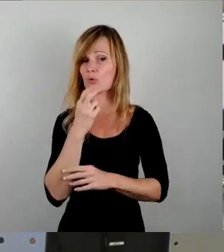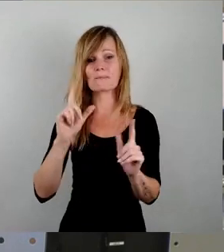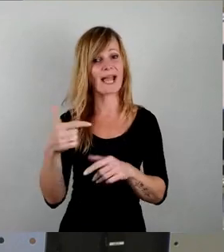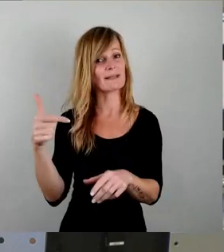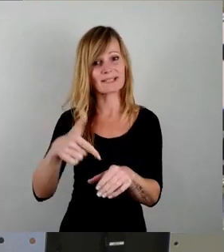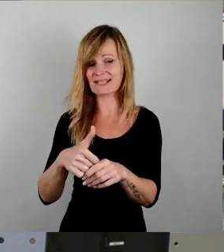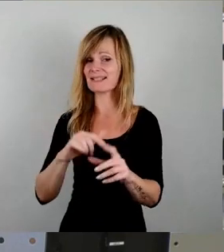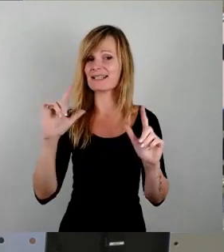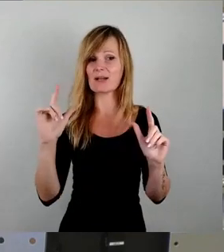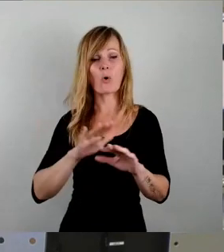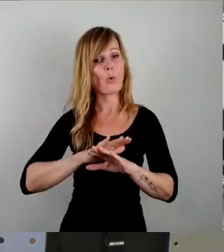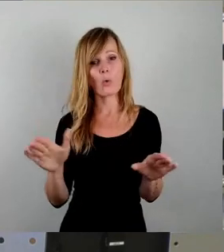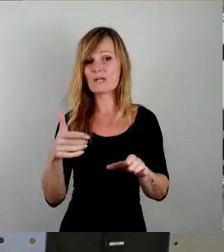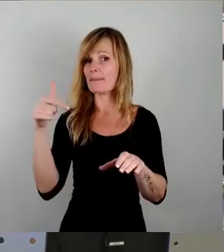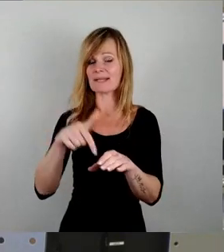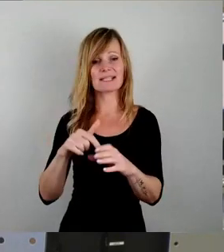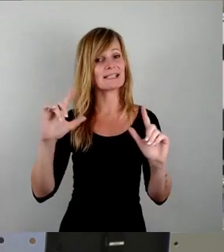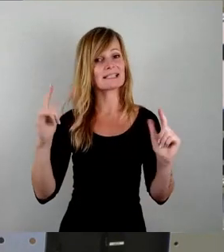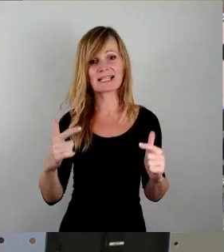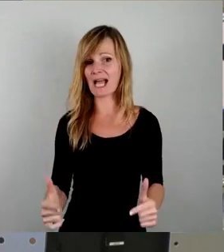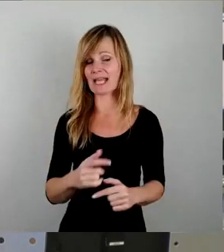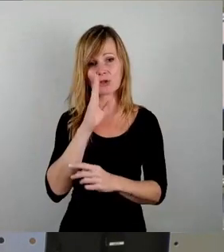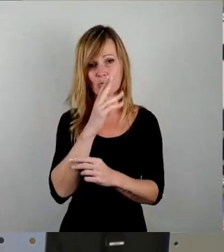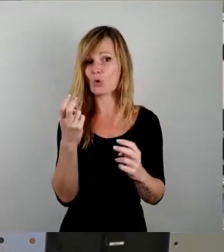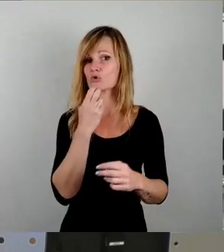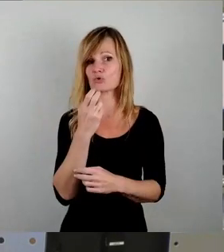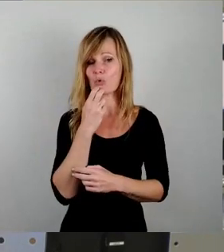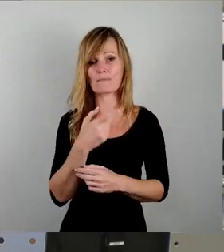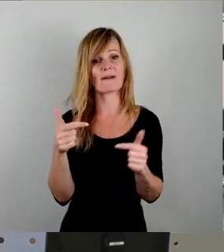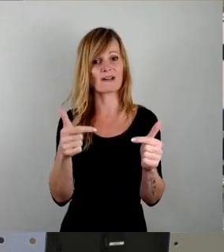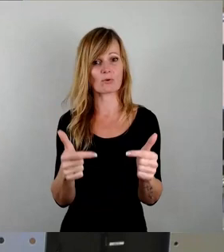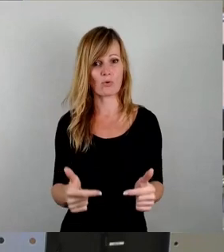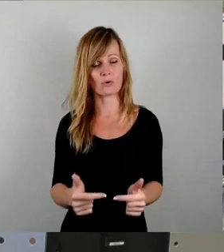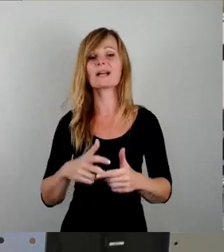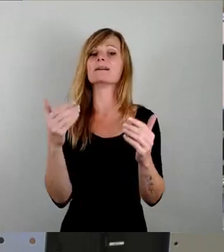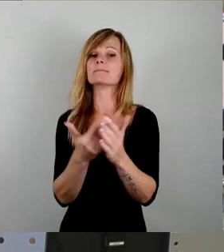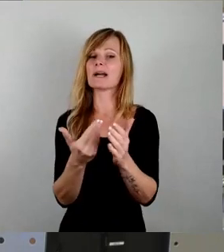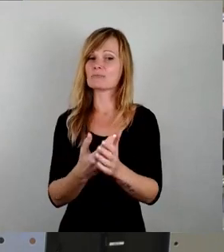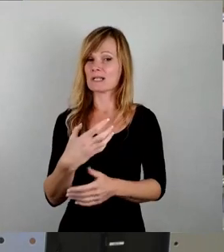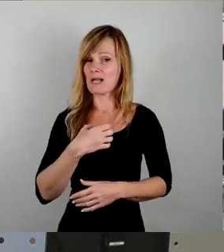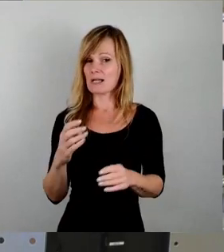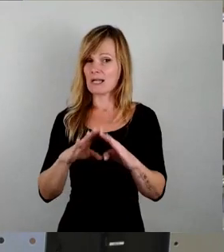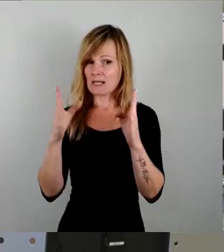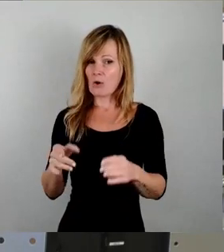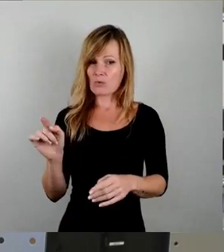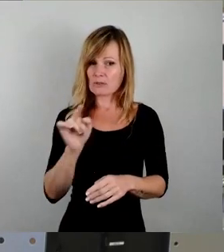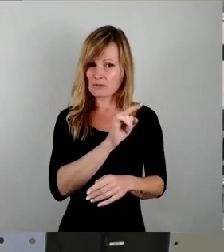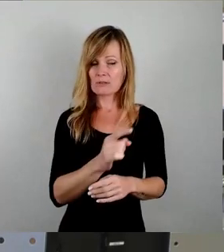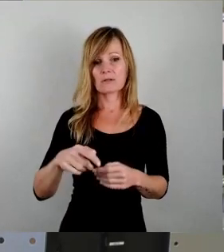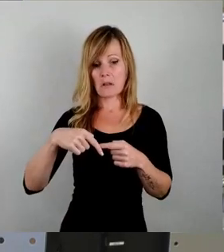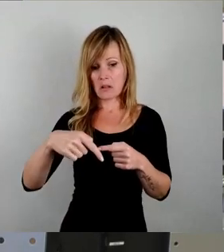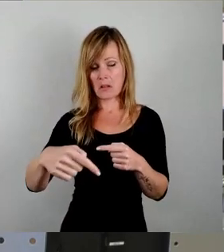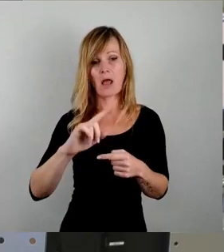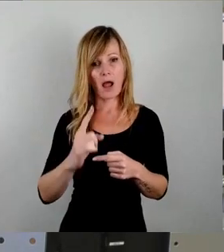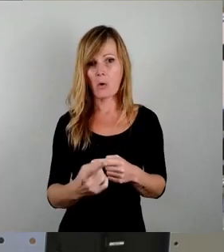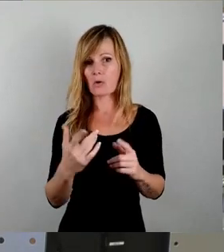und ohne Benzin keine Notstromversorgung. Beispielsweise in Krankenhäusern und bereits mittelfristig keine